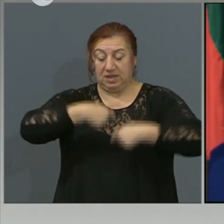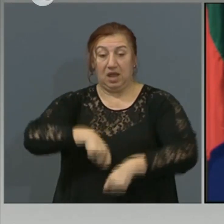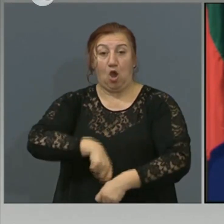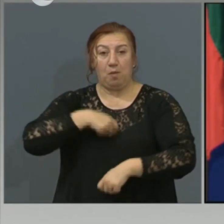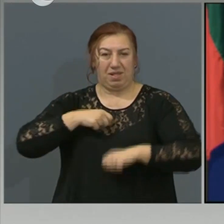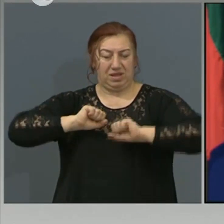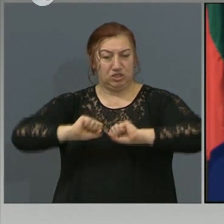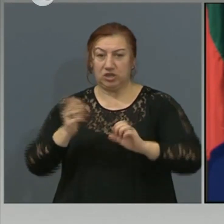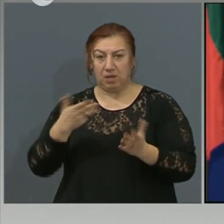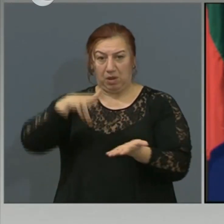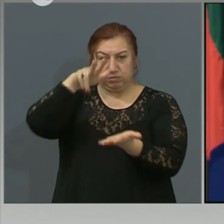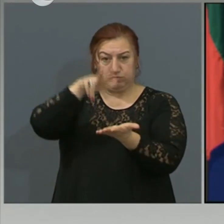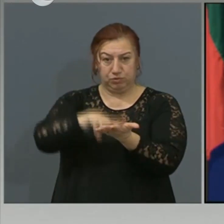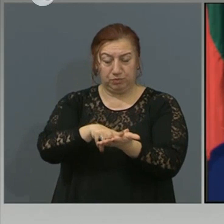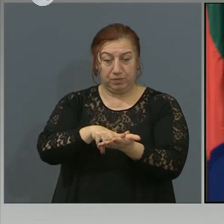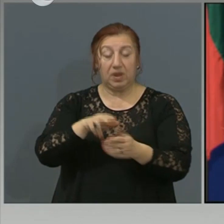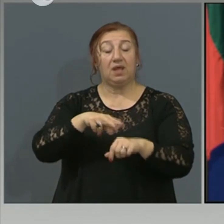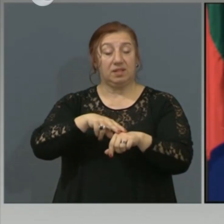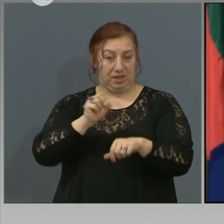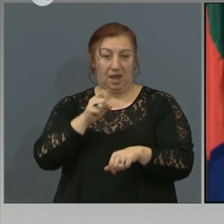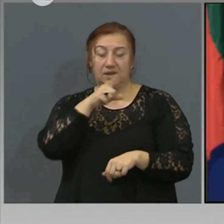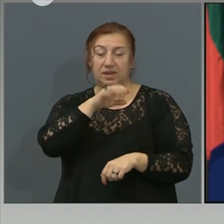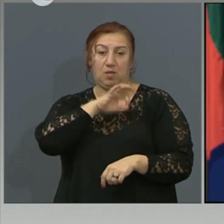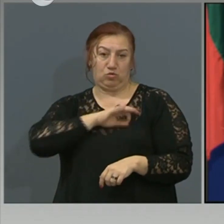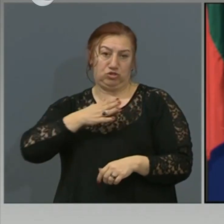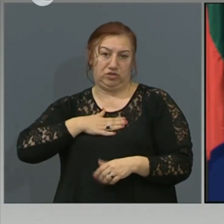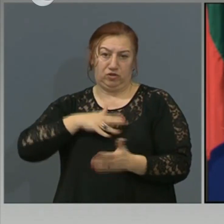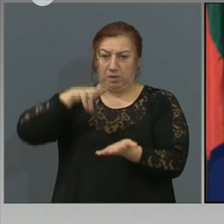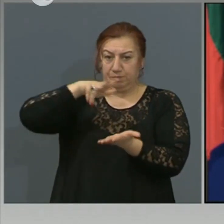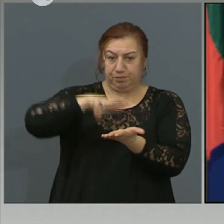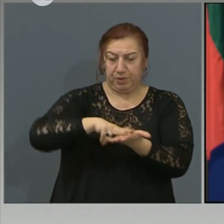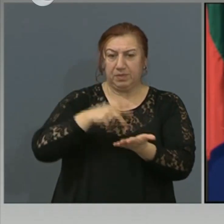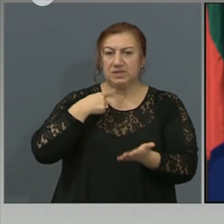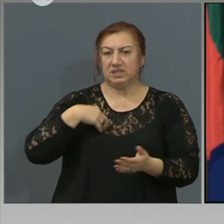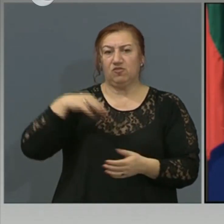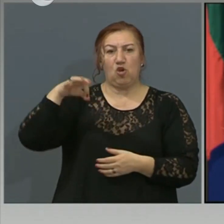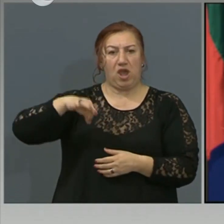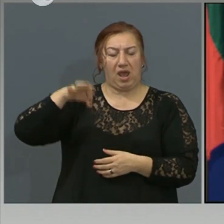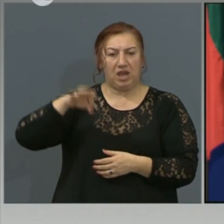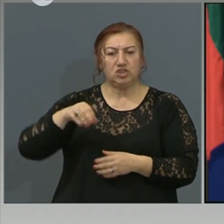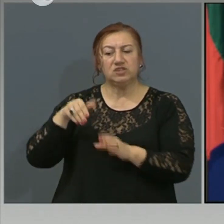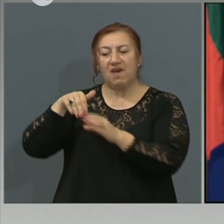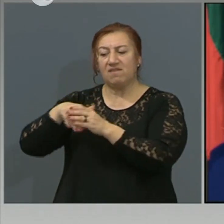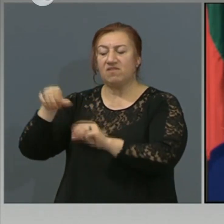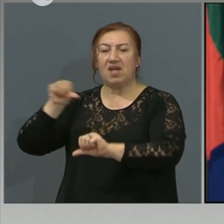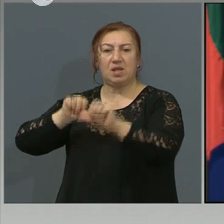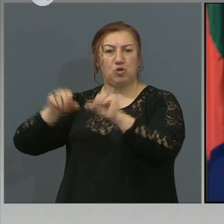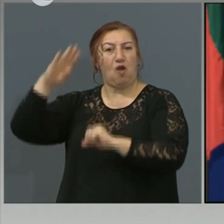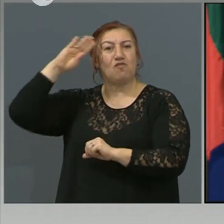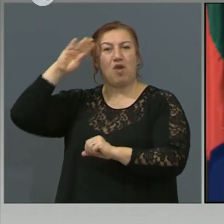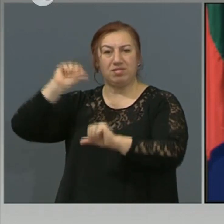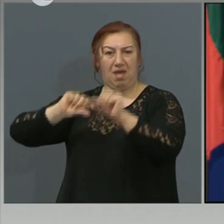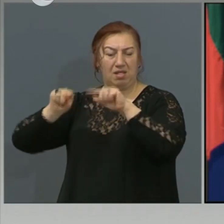Тези облекла получиха своите сертификати за своите качества в лабораторията, военната